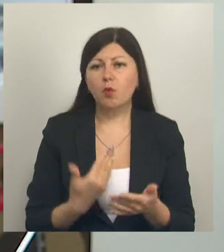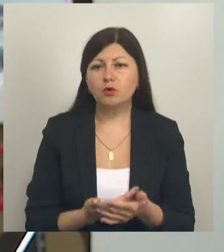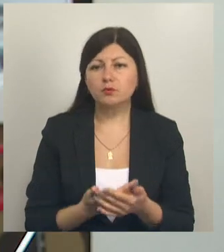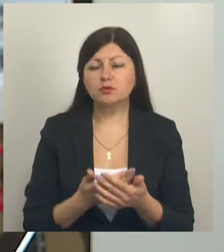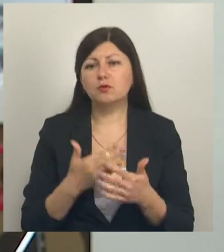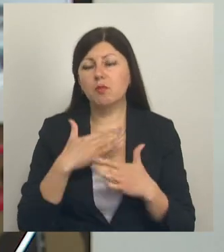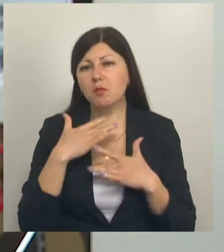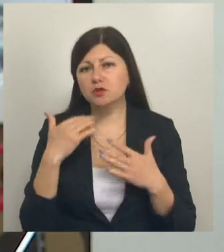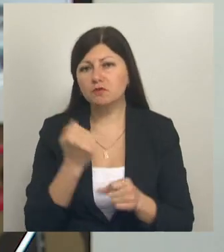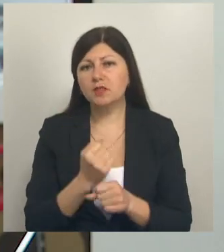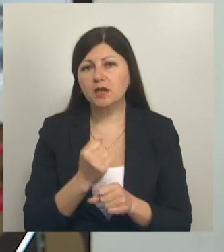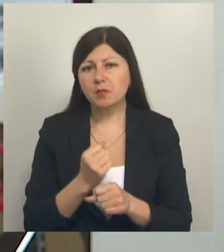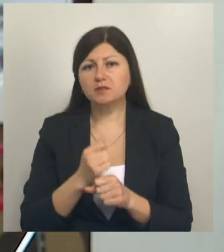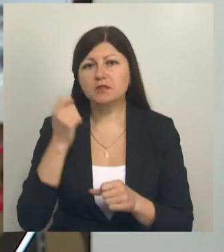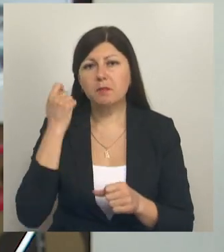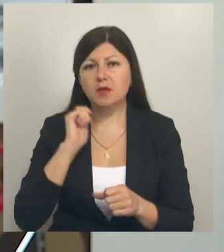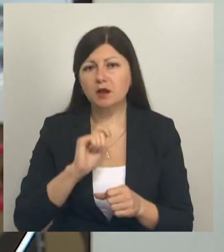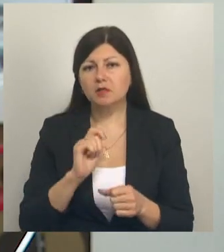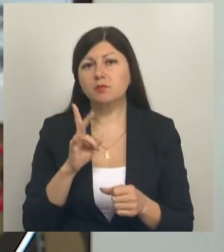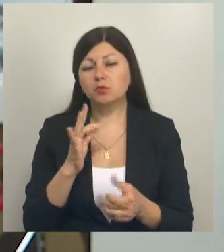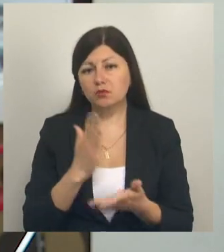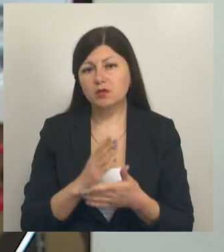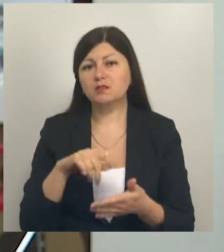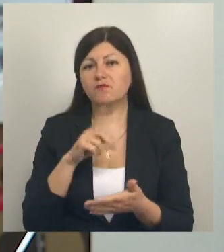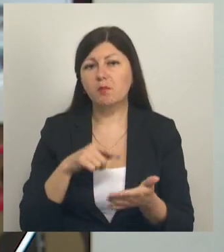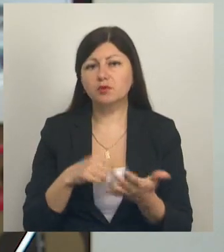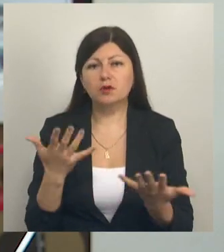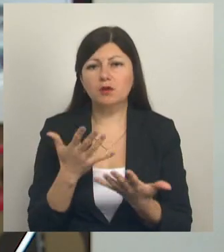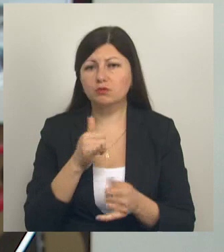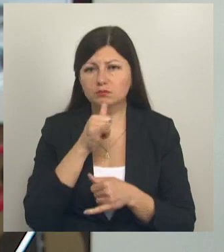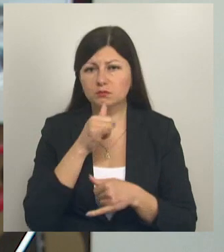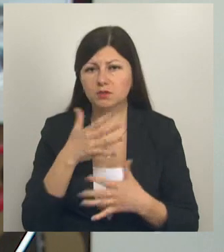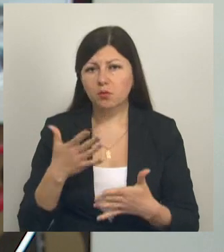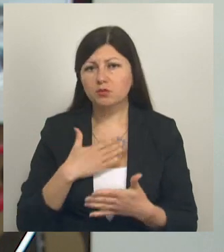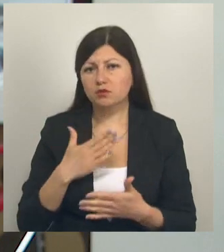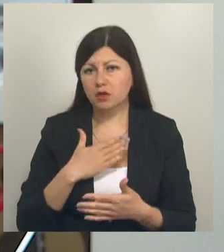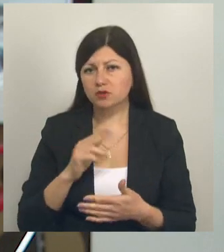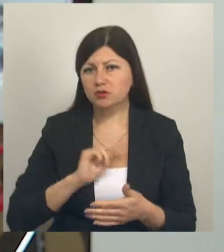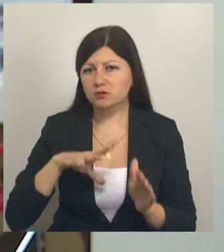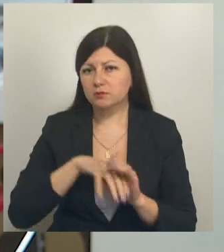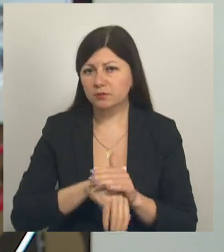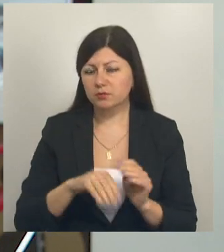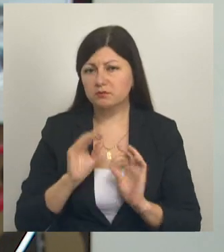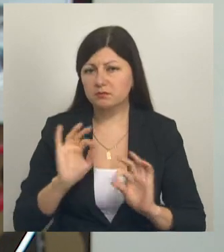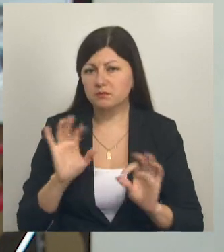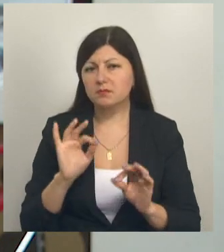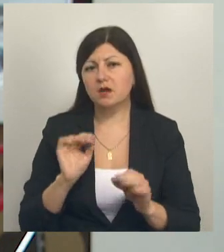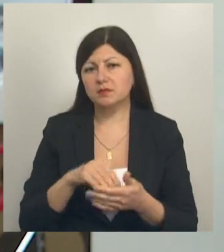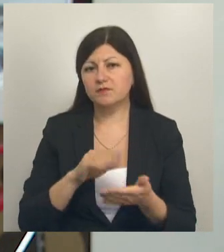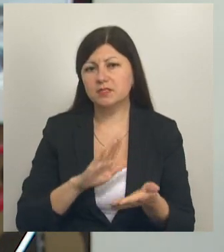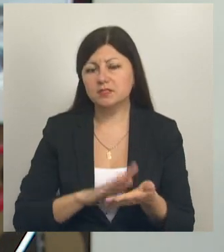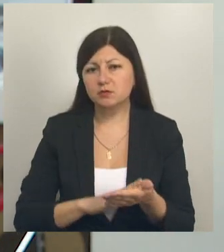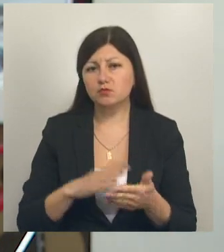Большинство отрабатывается операторами, но есть вопросы, которые не могут отработать наши операторы. Они фиксируют обращение,